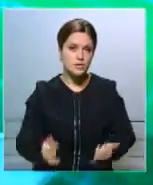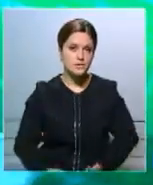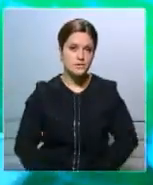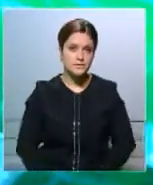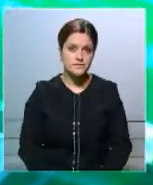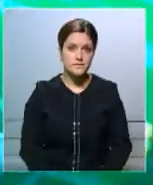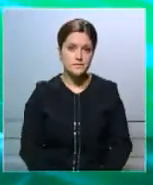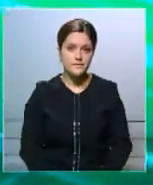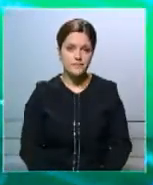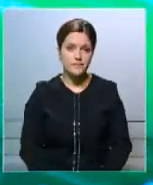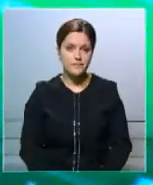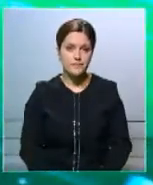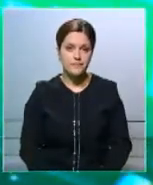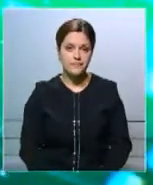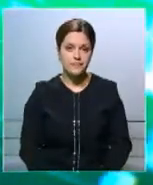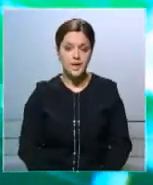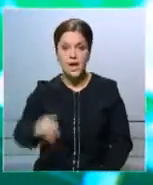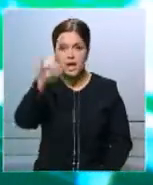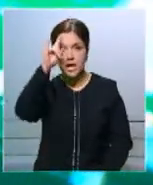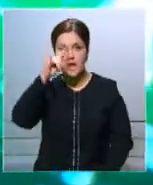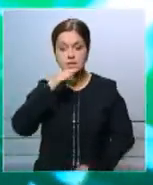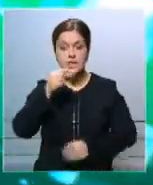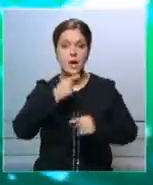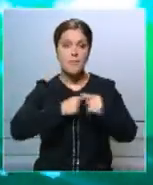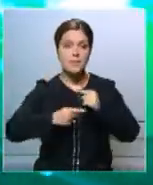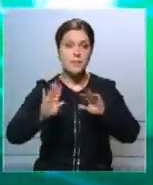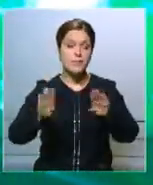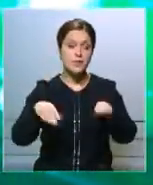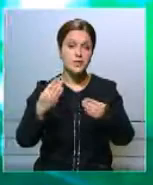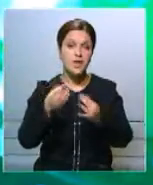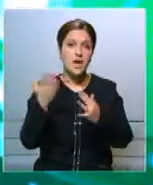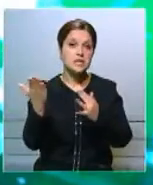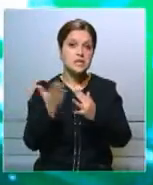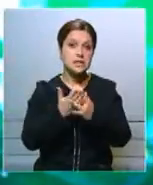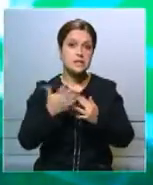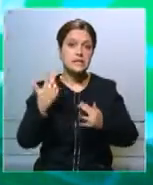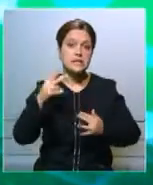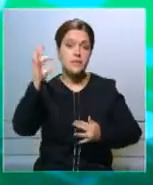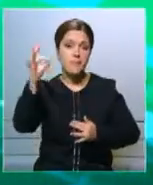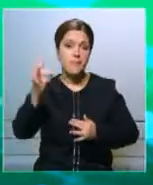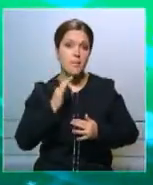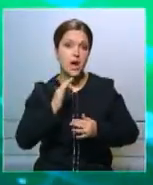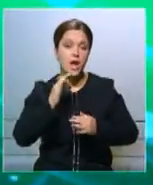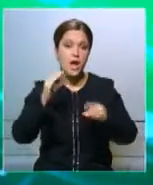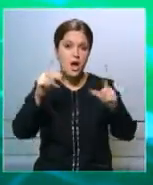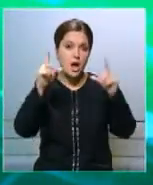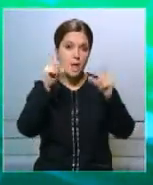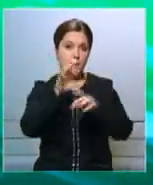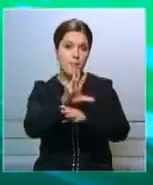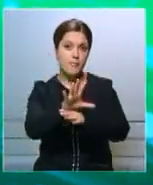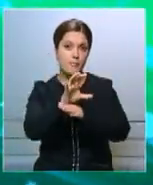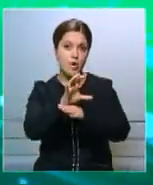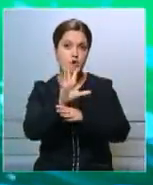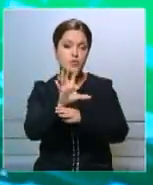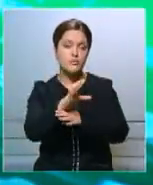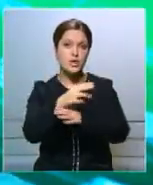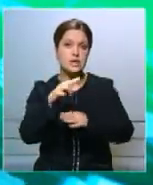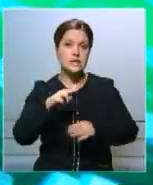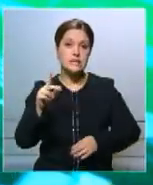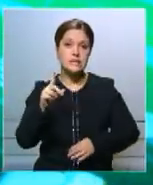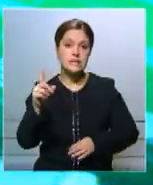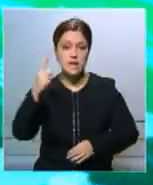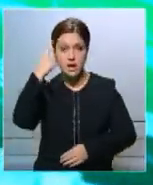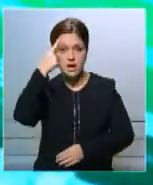Да, казахстанским бизнесменам предоставят скидку до 30% на снимки спутников ДЗЗ. Об этом заявил исполняющий